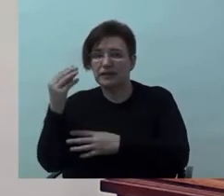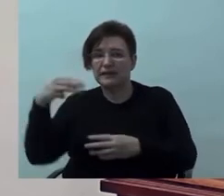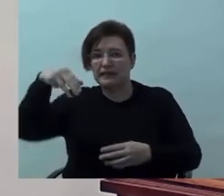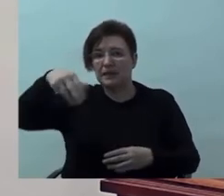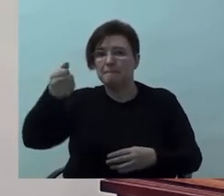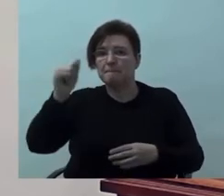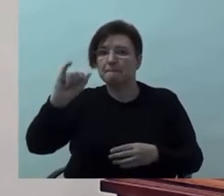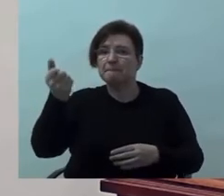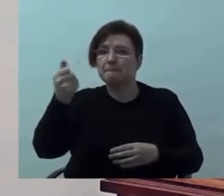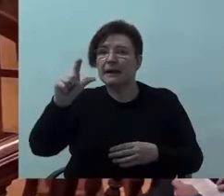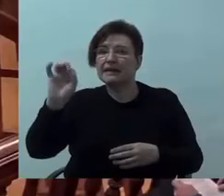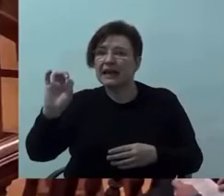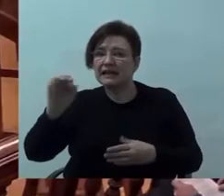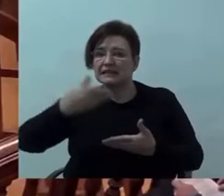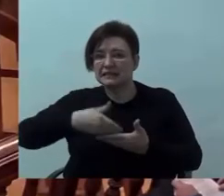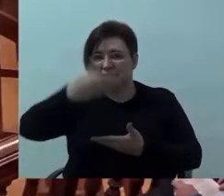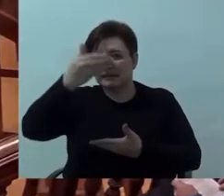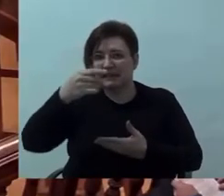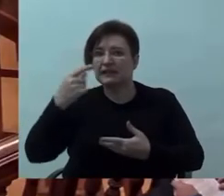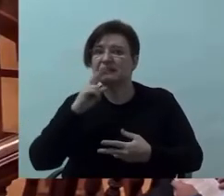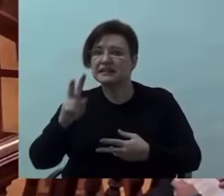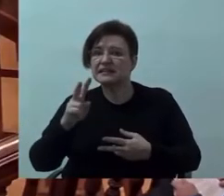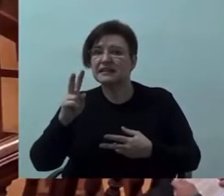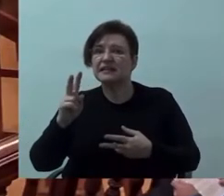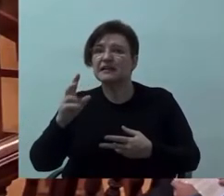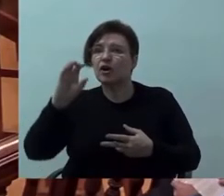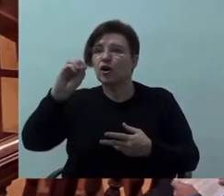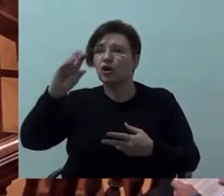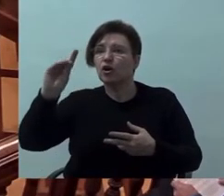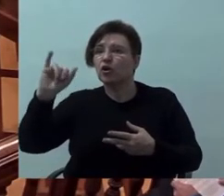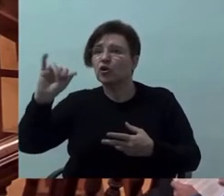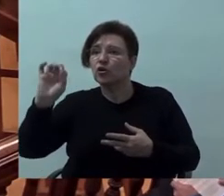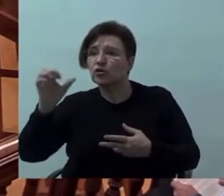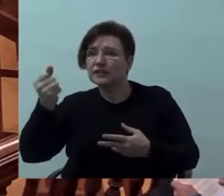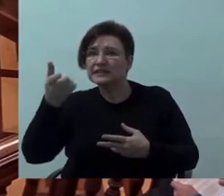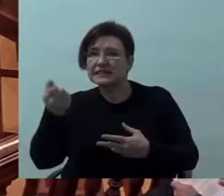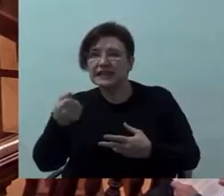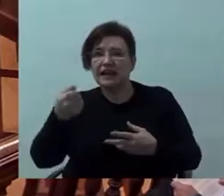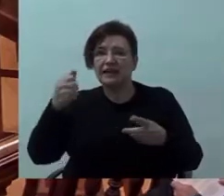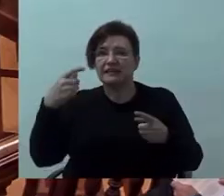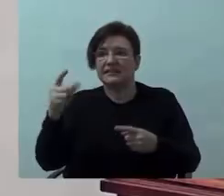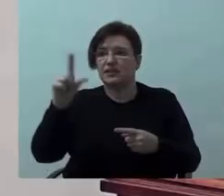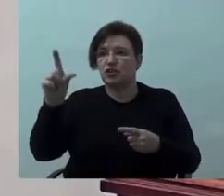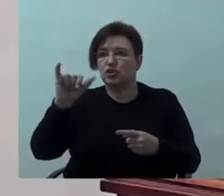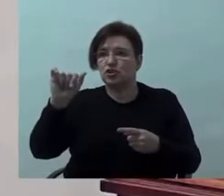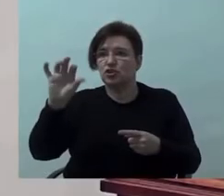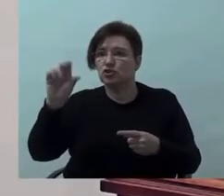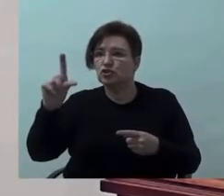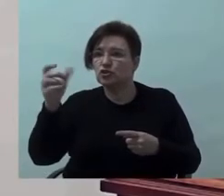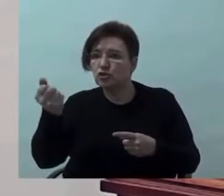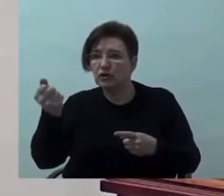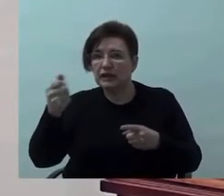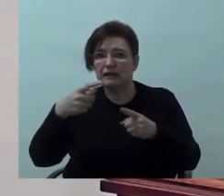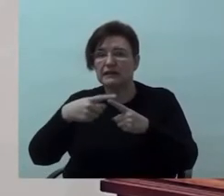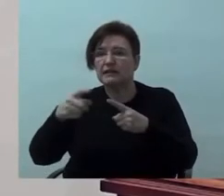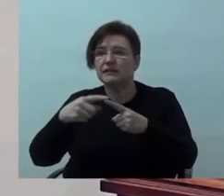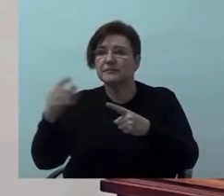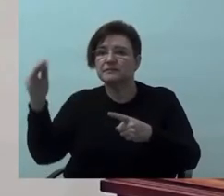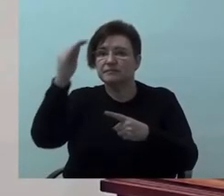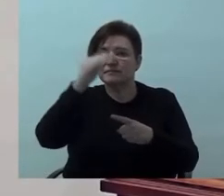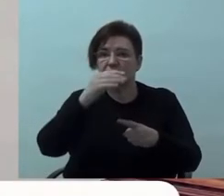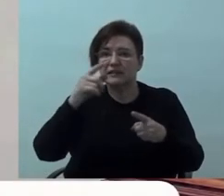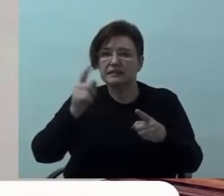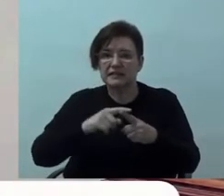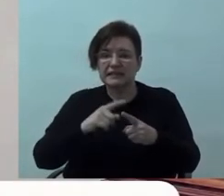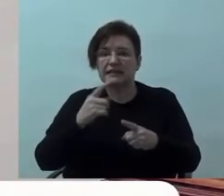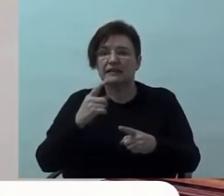El títol diu L'Odissea de ioga al Pallars. I diu, després de fer un retrat amb dades a la mà de la impossibilitat per una persona